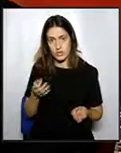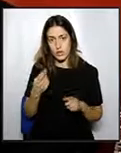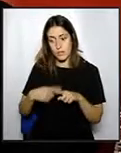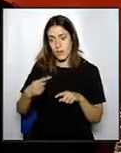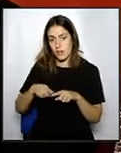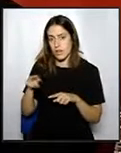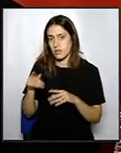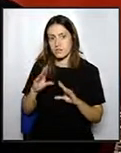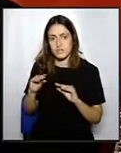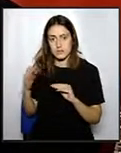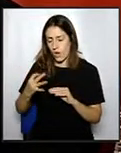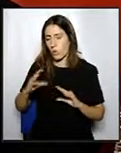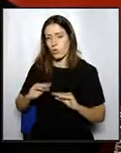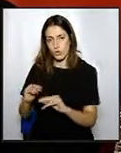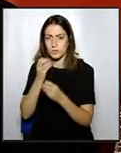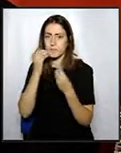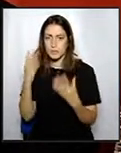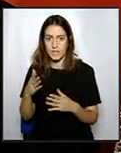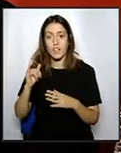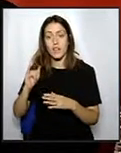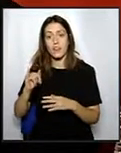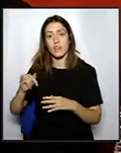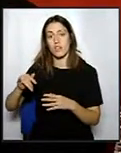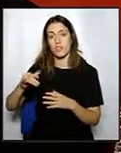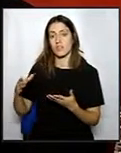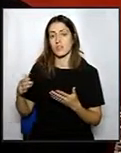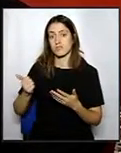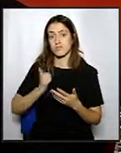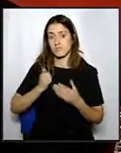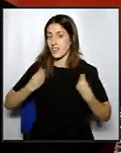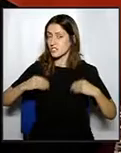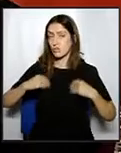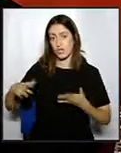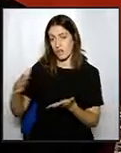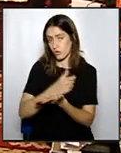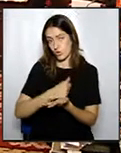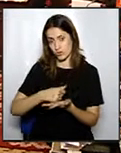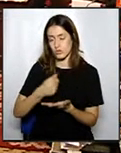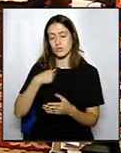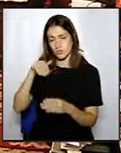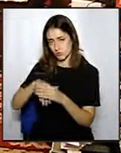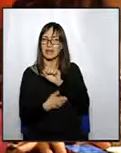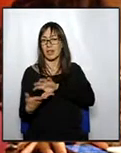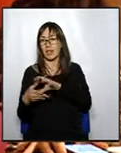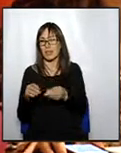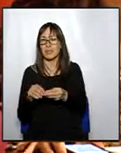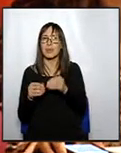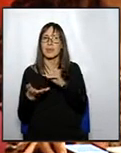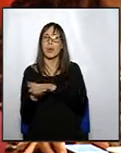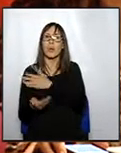que ells la utilitzarà molt bé i servirà en general pel bé de tota la ciutat. Vull dir que el vot serà favorable. Moltes gràcies.